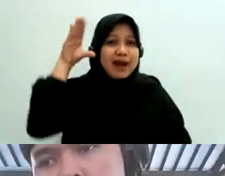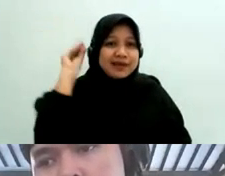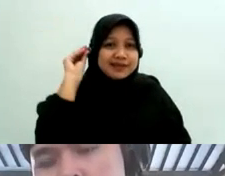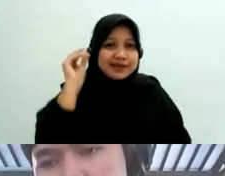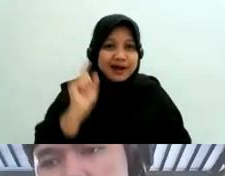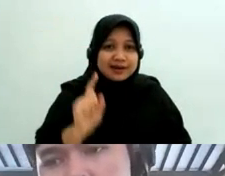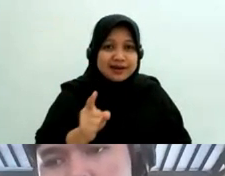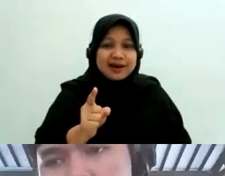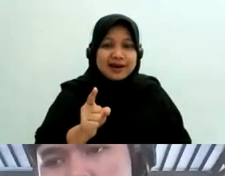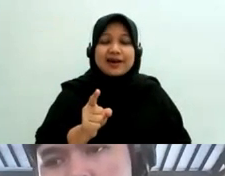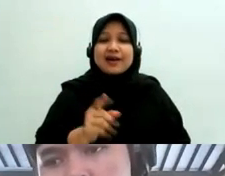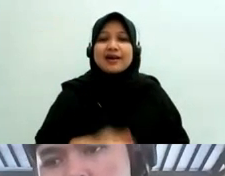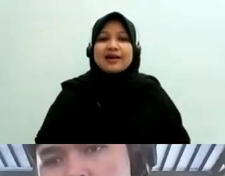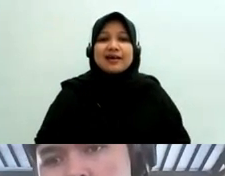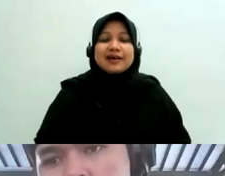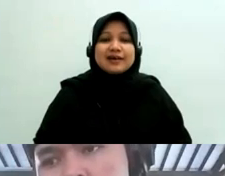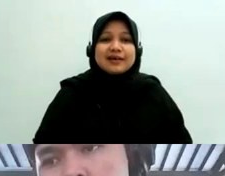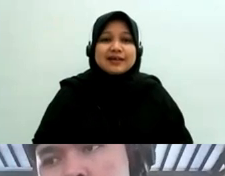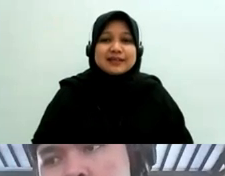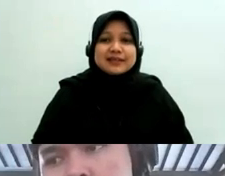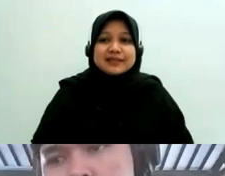senang banget lihatnya